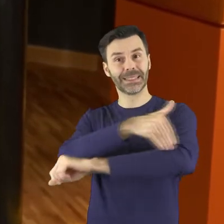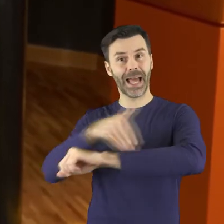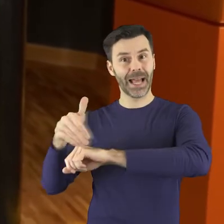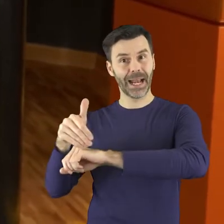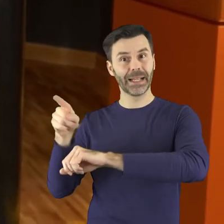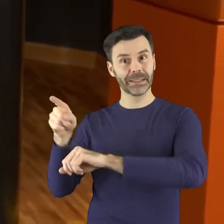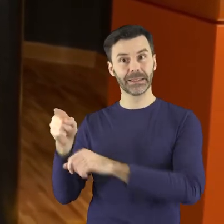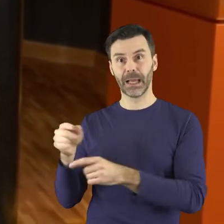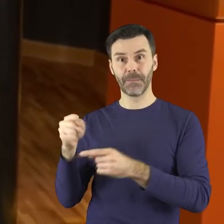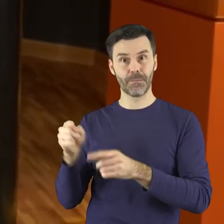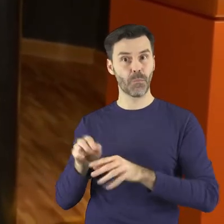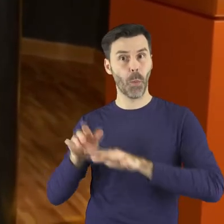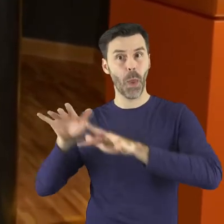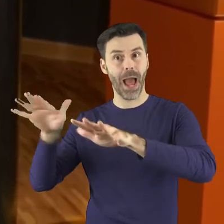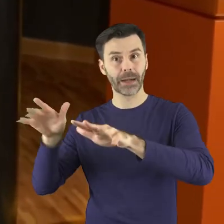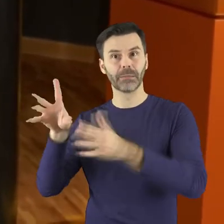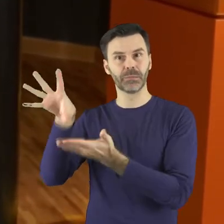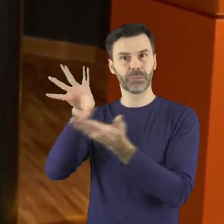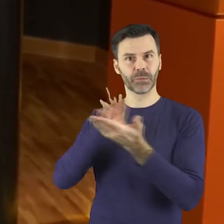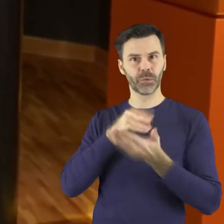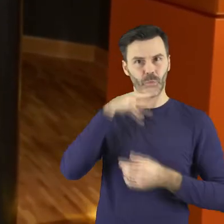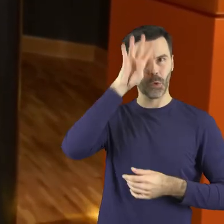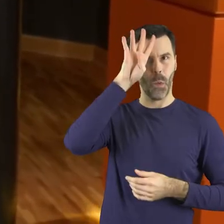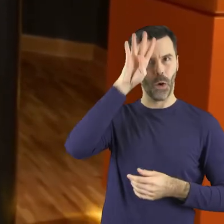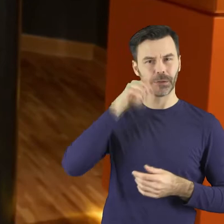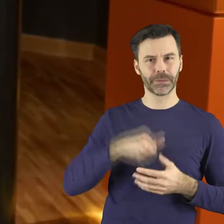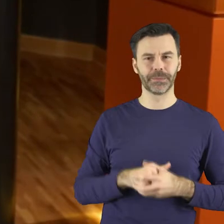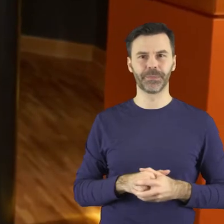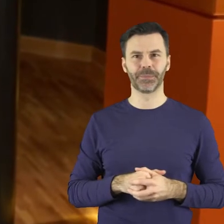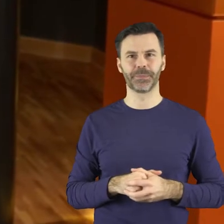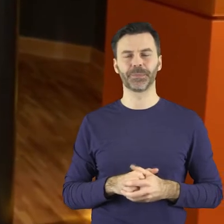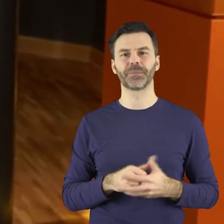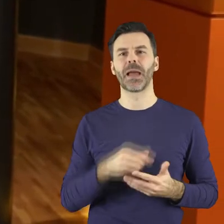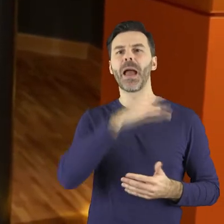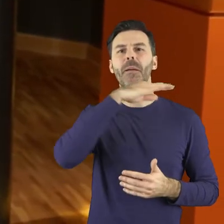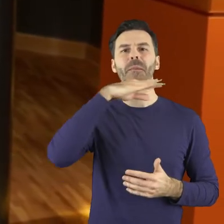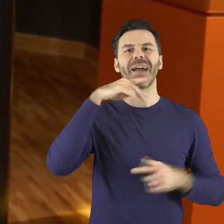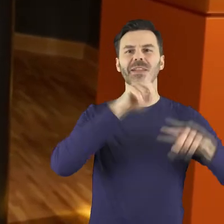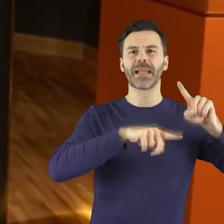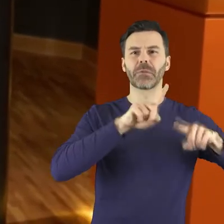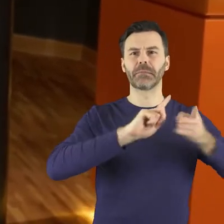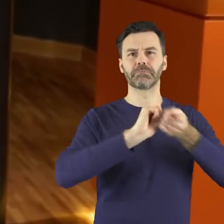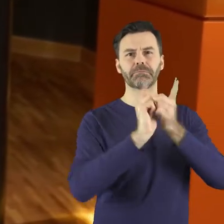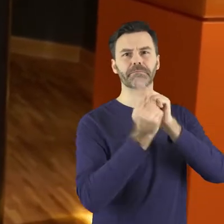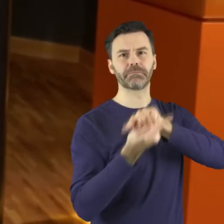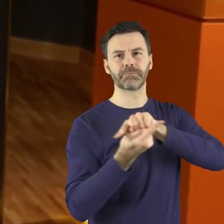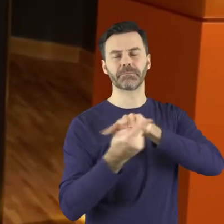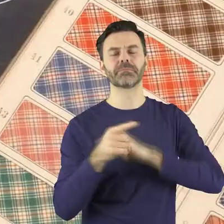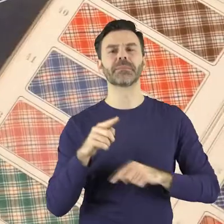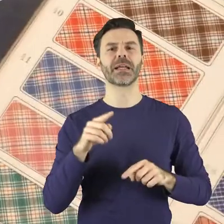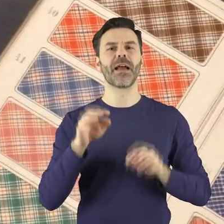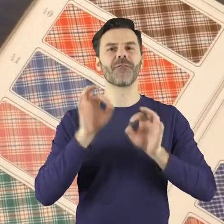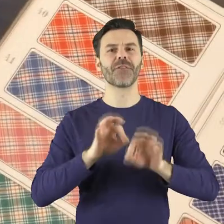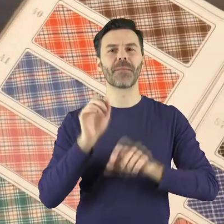rynku zagranicznym. Wprowadził też te metody do Łodzi. Dzięki zastąpieniu barwników naturalnych syntetykami, głównie